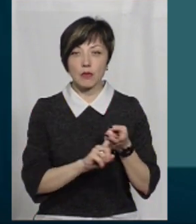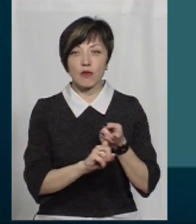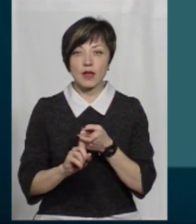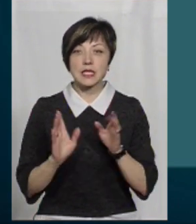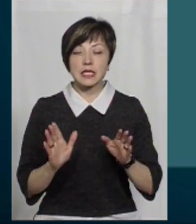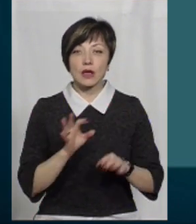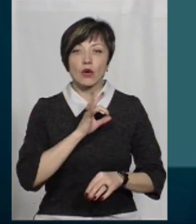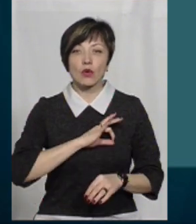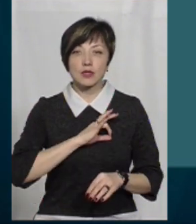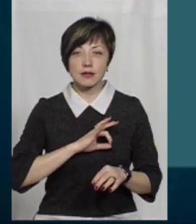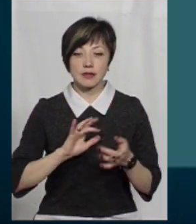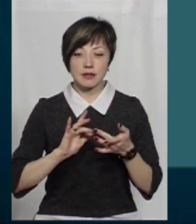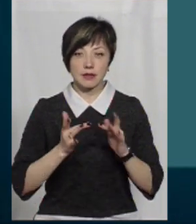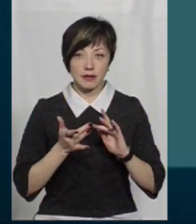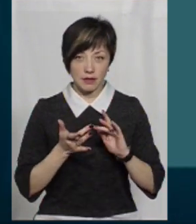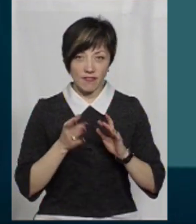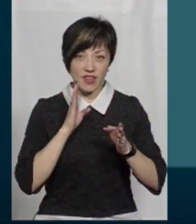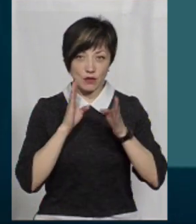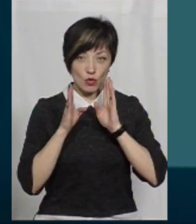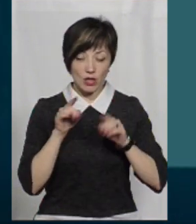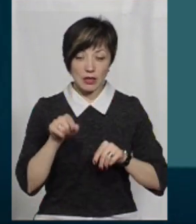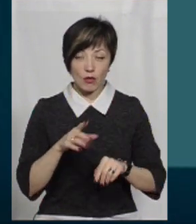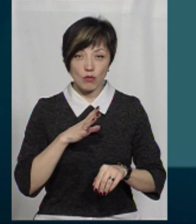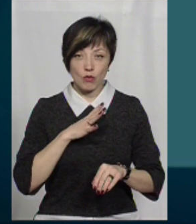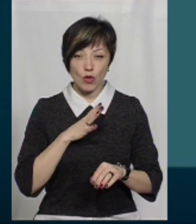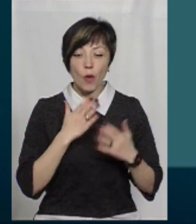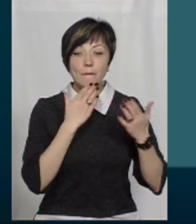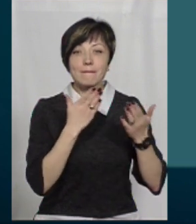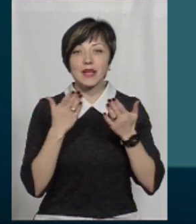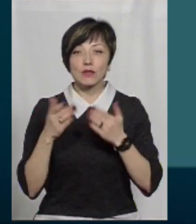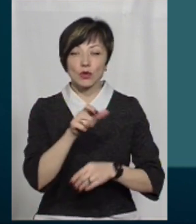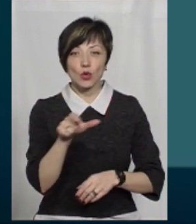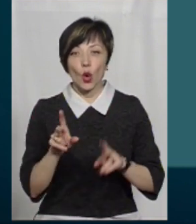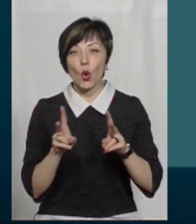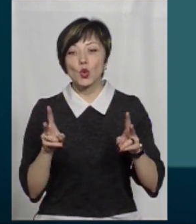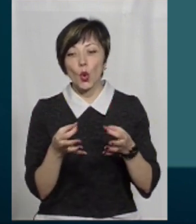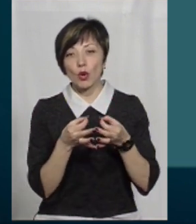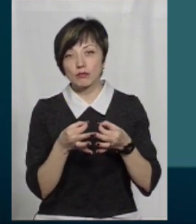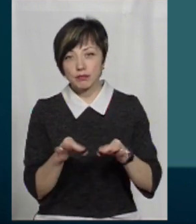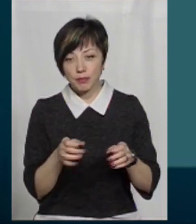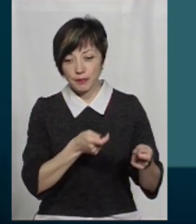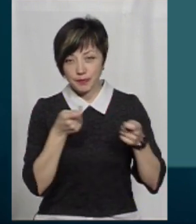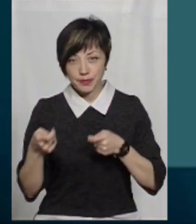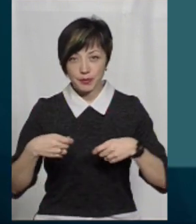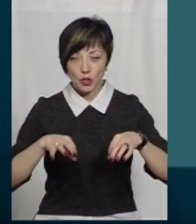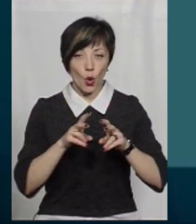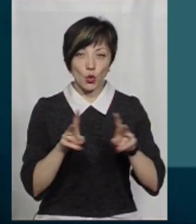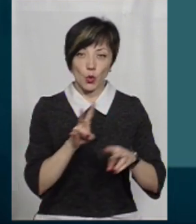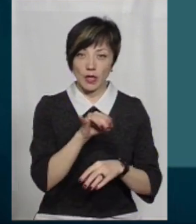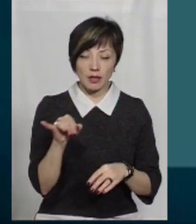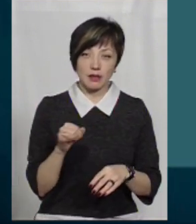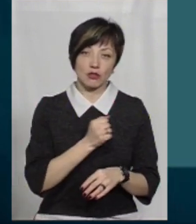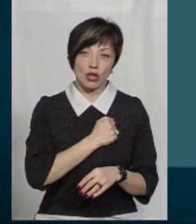користувачів соціальної сітки «Фейсбук». Там було запущене таке опитування, хто розмитнився, хто ні. І, на жаль, дійсно,